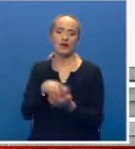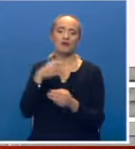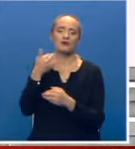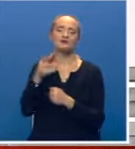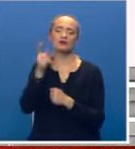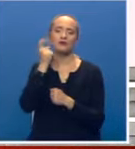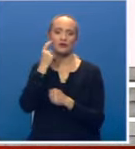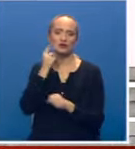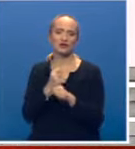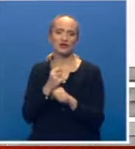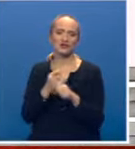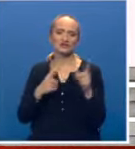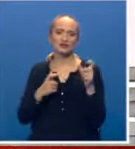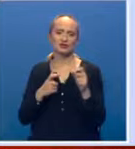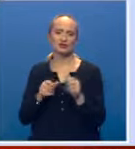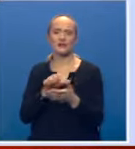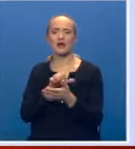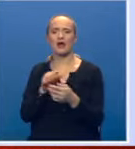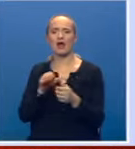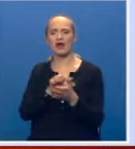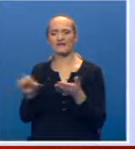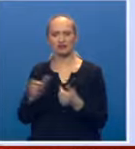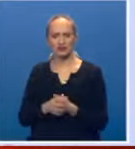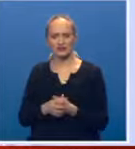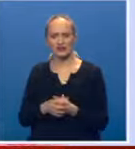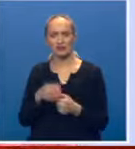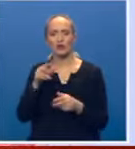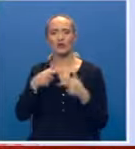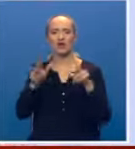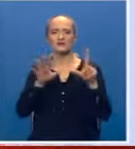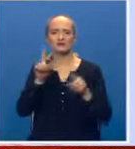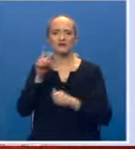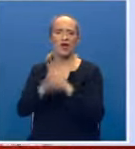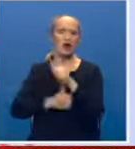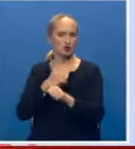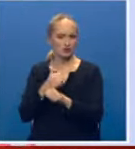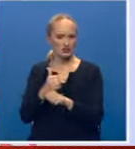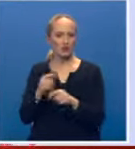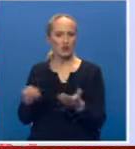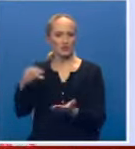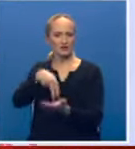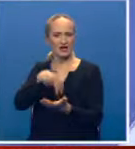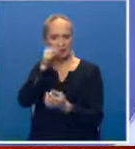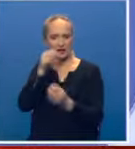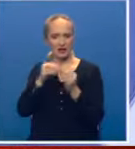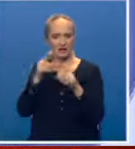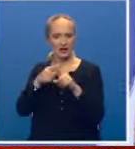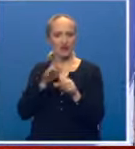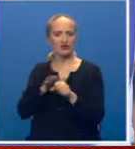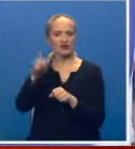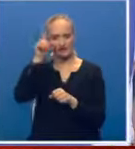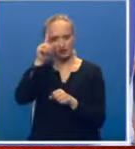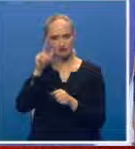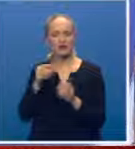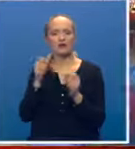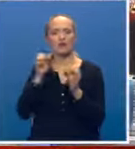pokušaja da se izvrši istorijski revizionizam. A povodom 81. godišnjice ustanka naroda BiH protiv fašizma čestitku